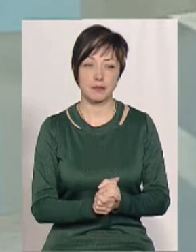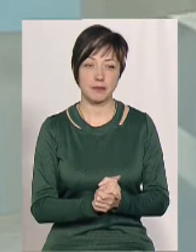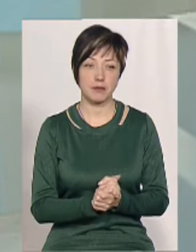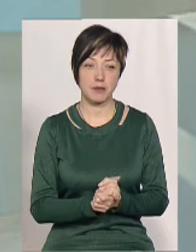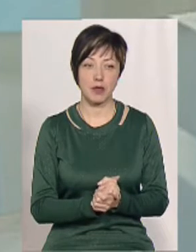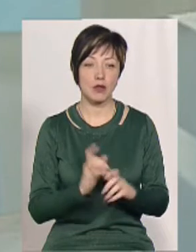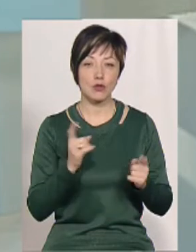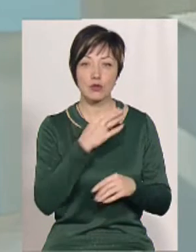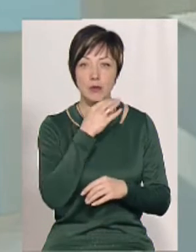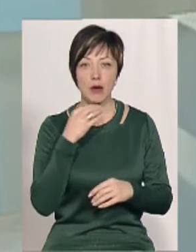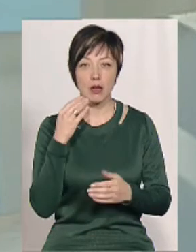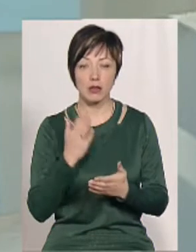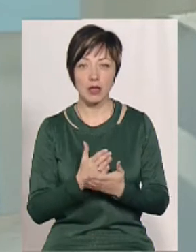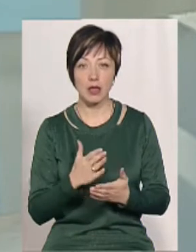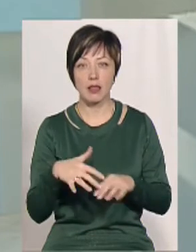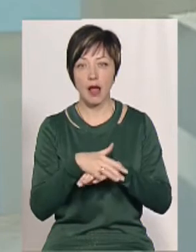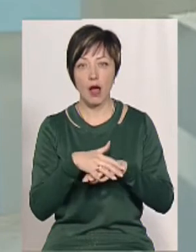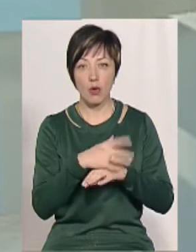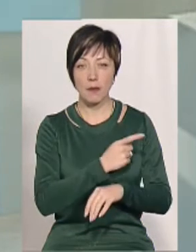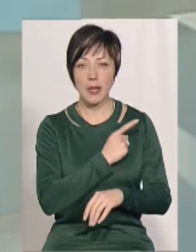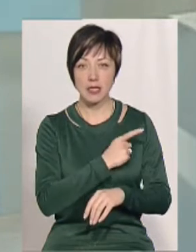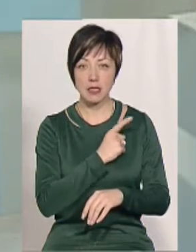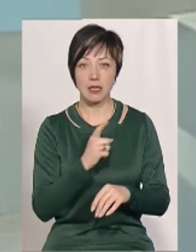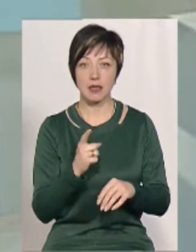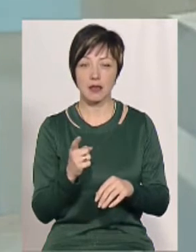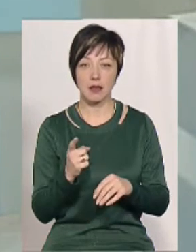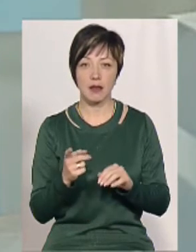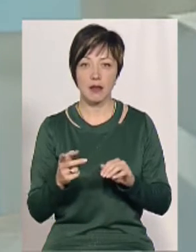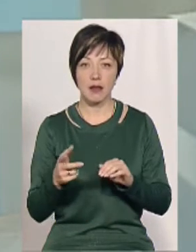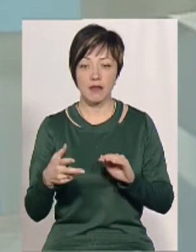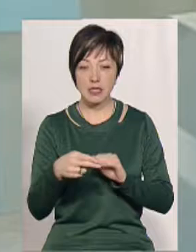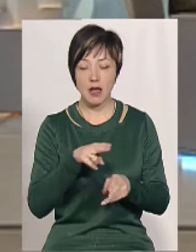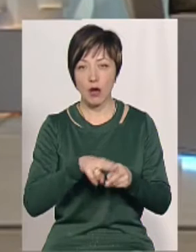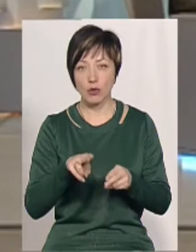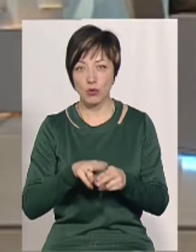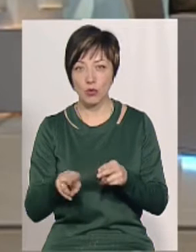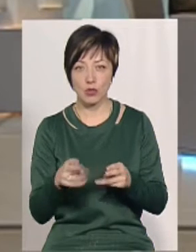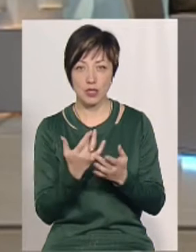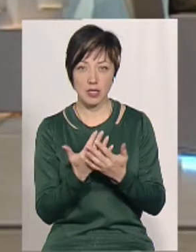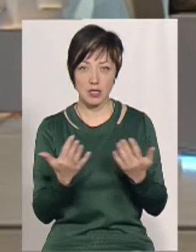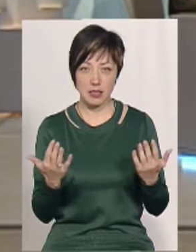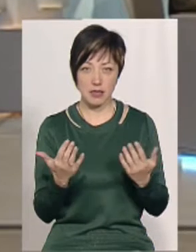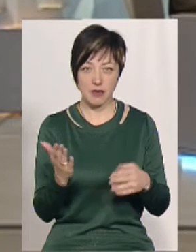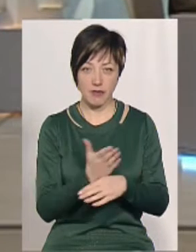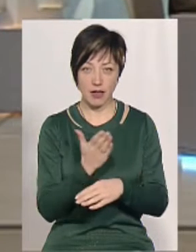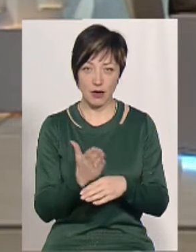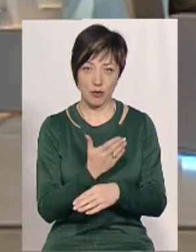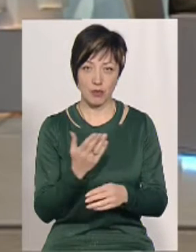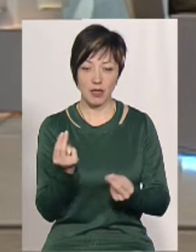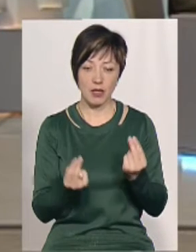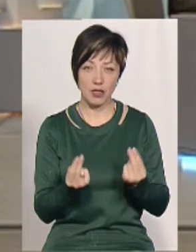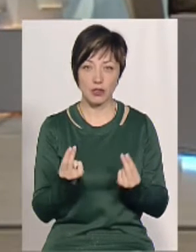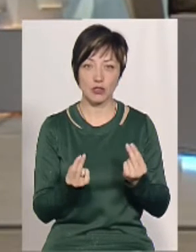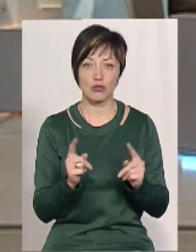Це дуже багато є. Народні умільці з них вирізають, точать, ну, всякі